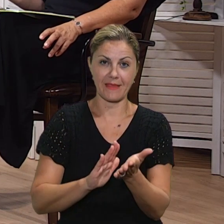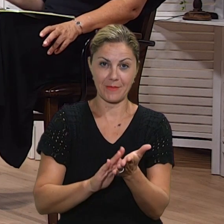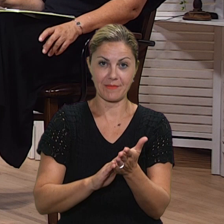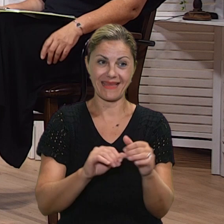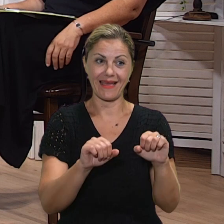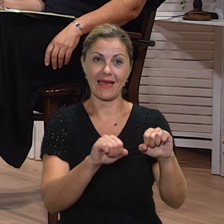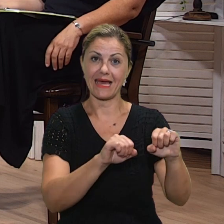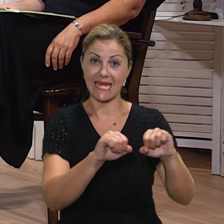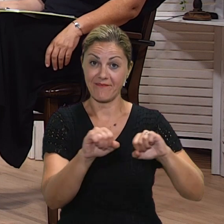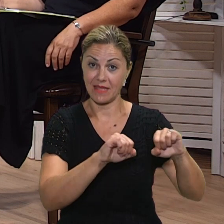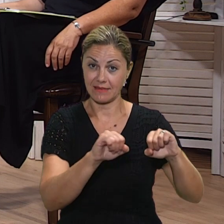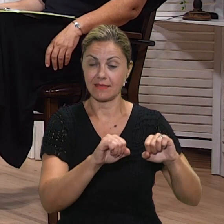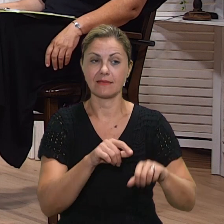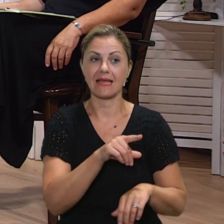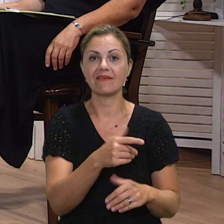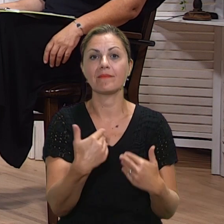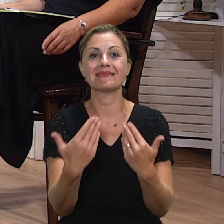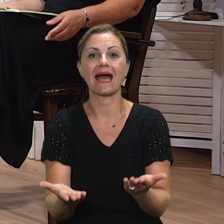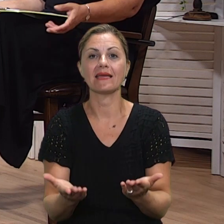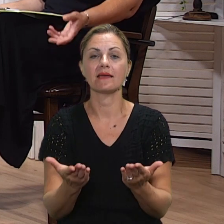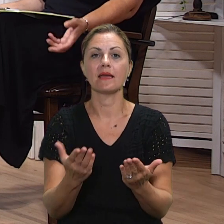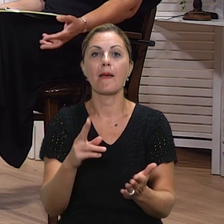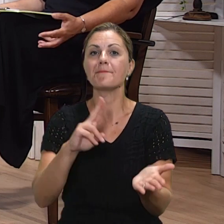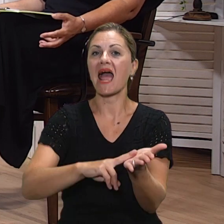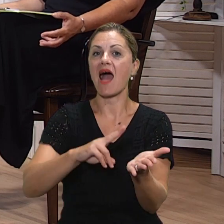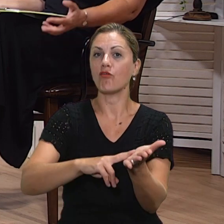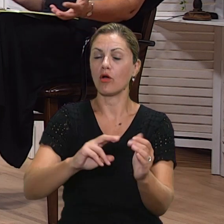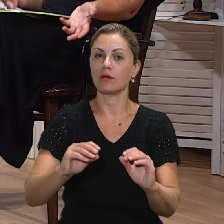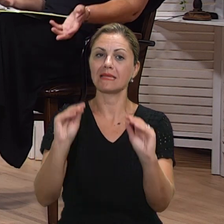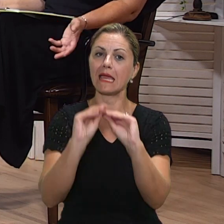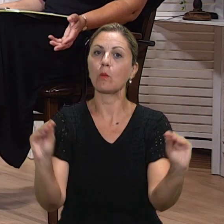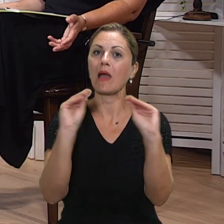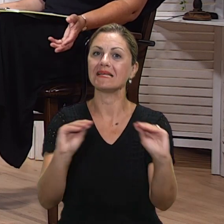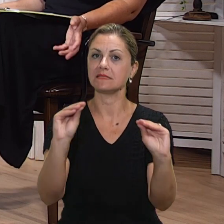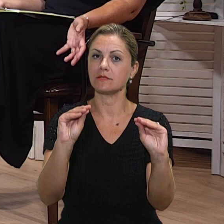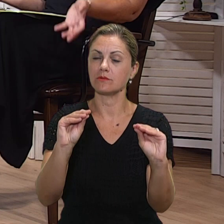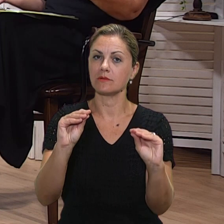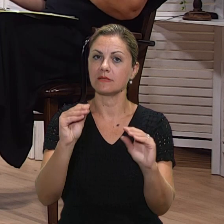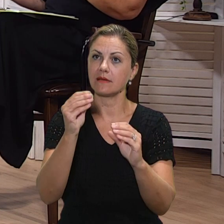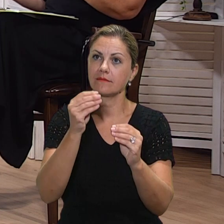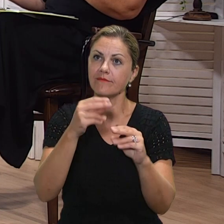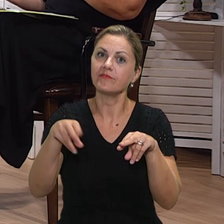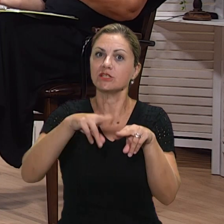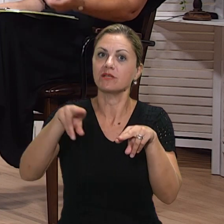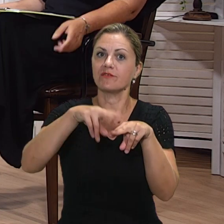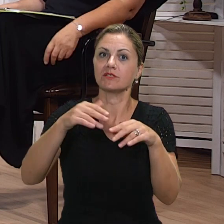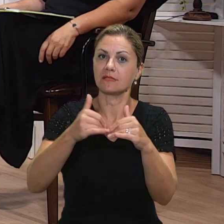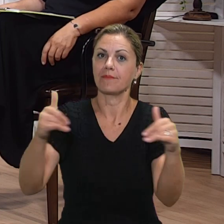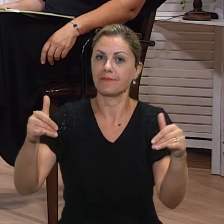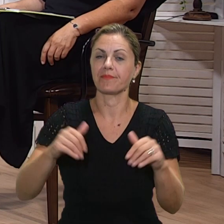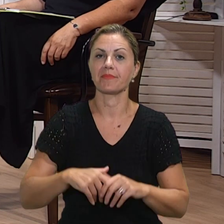ravnatelj osigurava edukaciju za odlazak? Dobijete nove znanja? Kako radite sa djecom? Djeca su sve modernije, uspješnije?